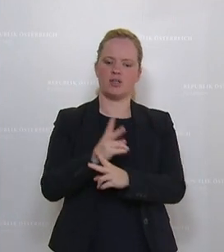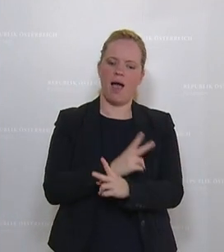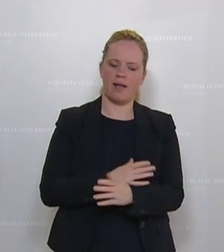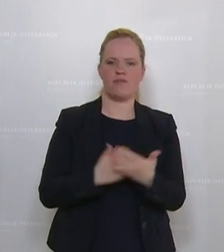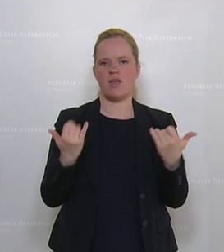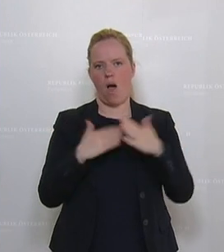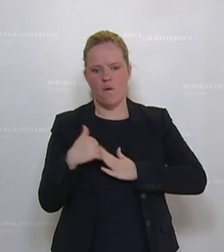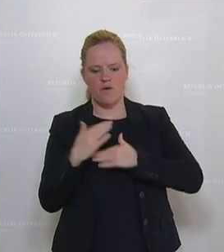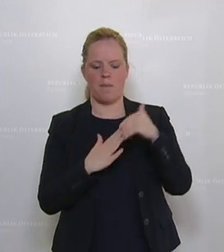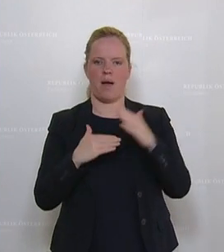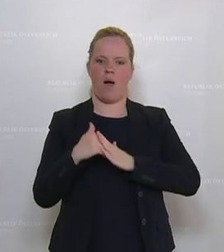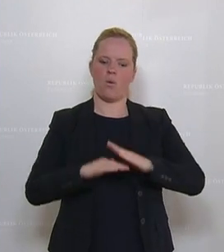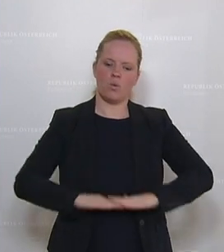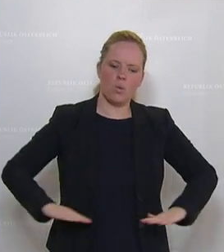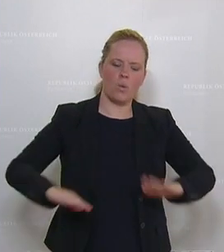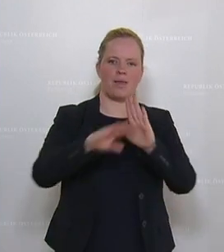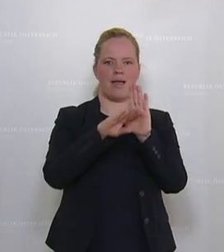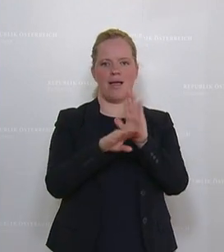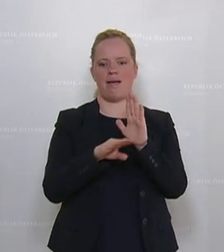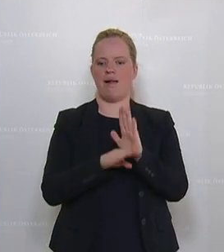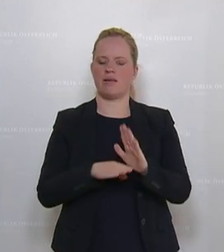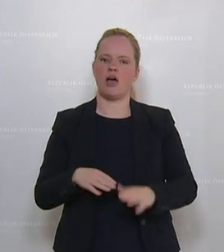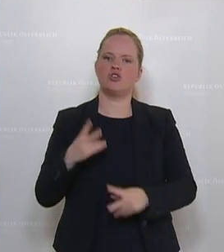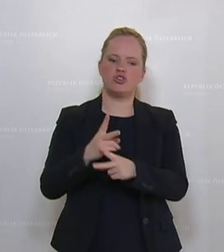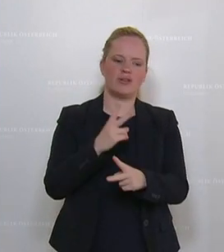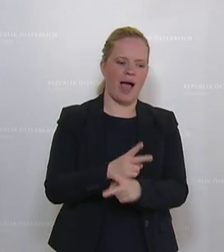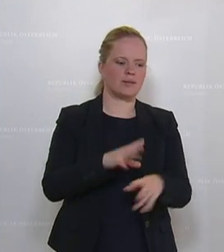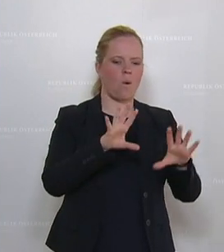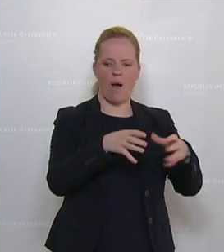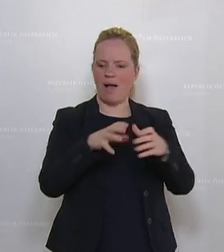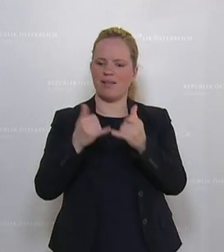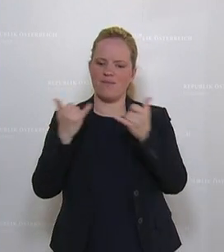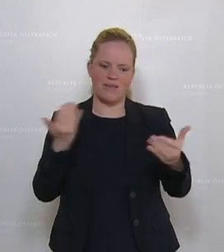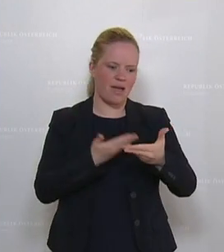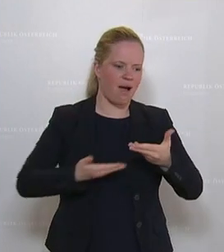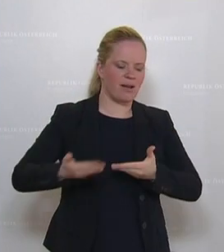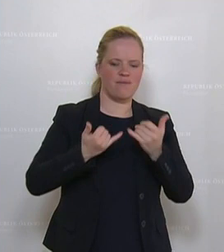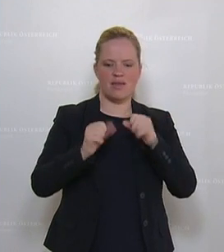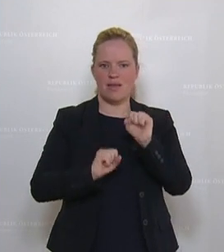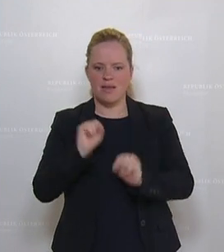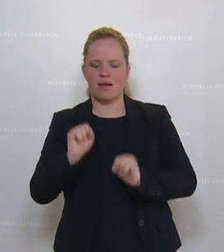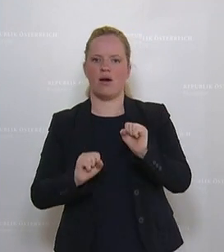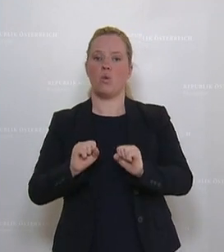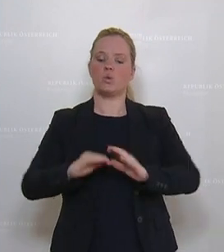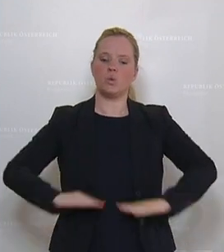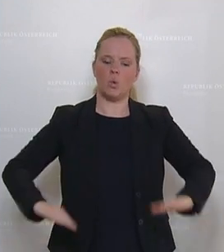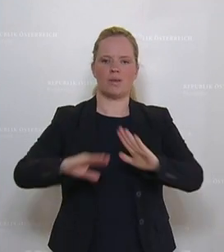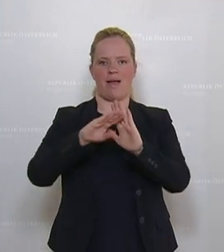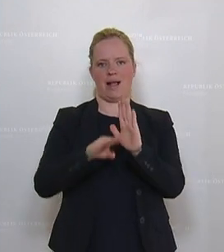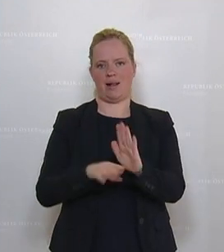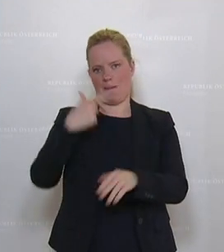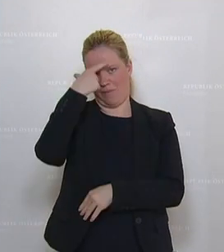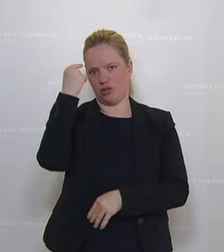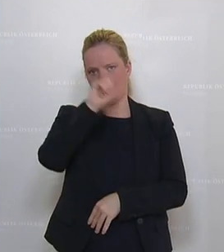Sie legt die Grundregeln des Handels der Staatsorgane fest. Und sie sichert die Grundregeln der Menschen. Das sind die Säulen